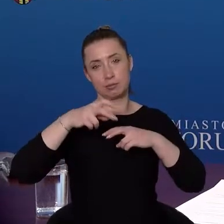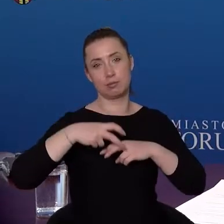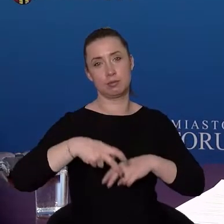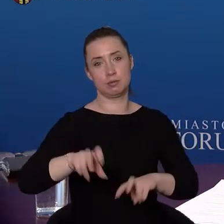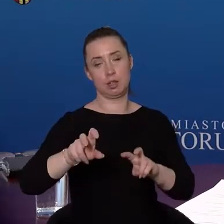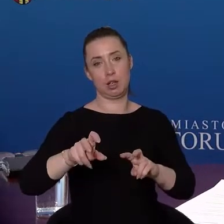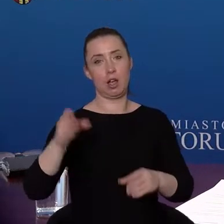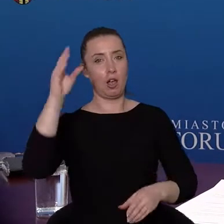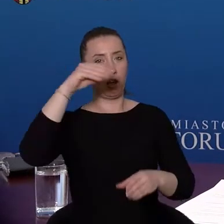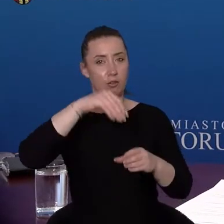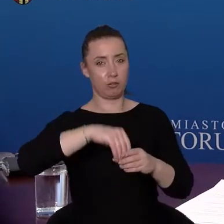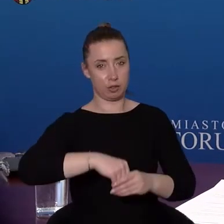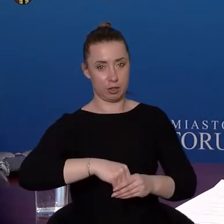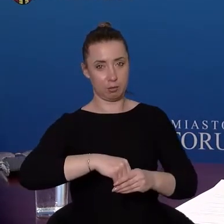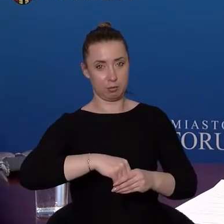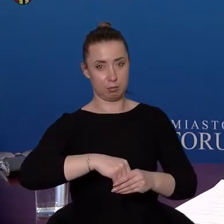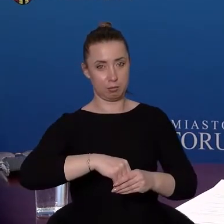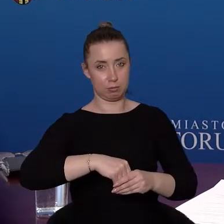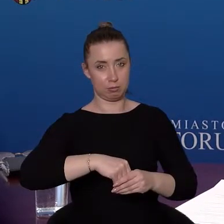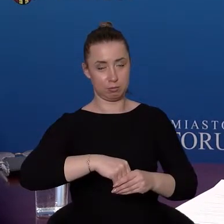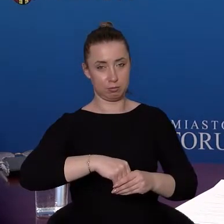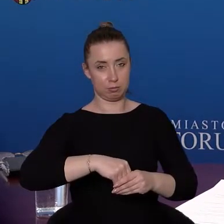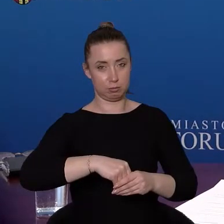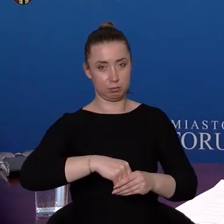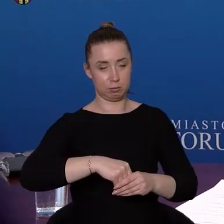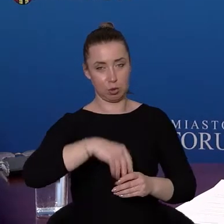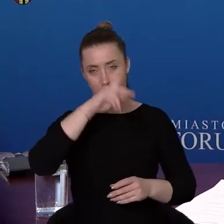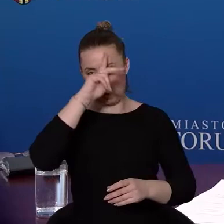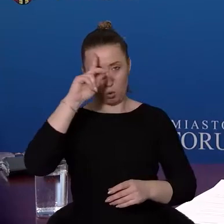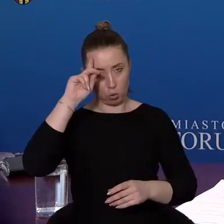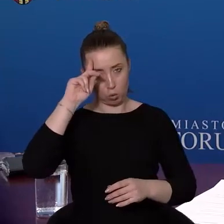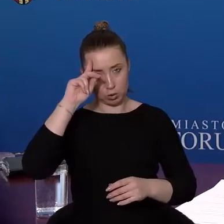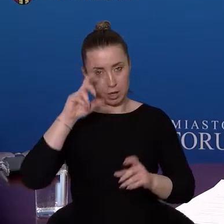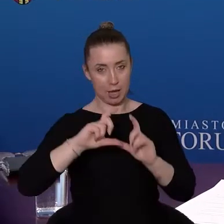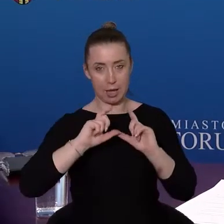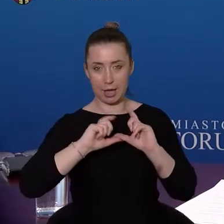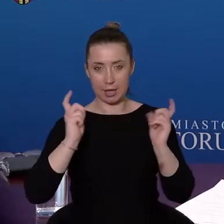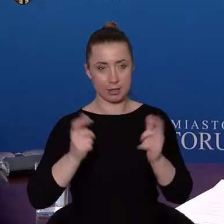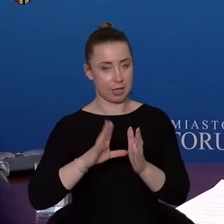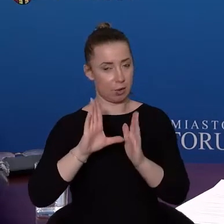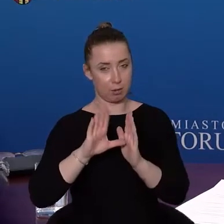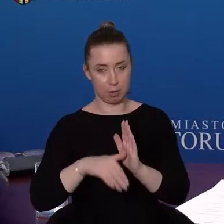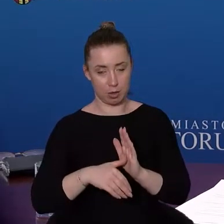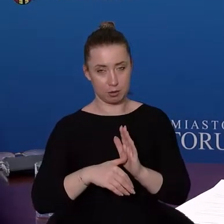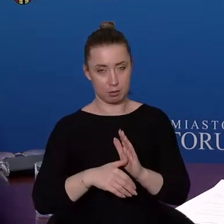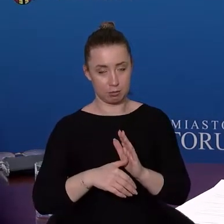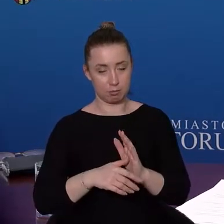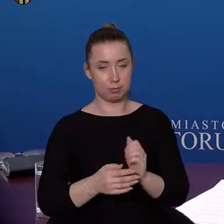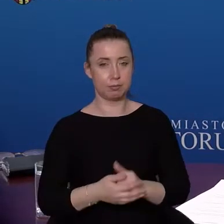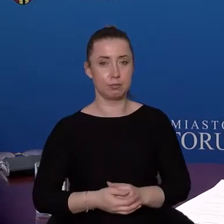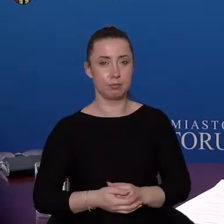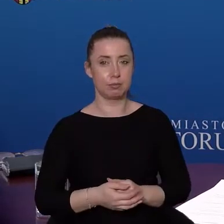mieszkanek i mieszkańców Torunia. To także będzie